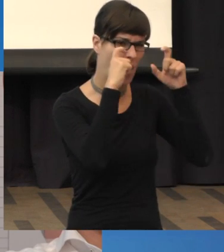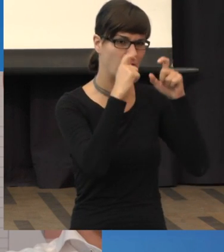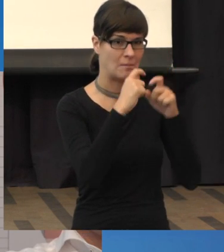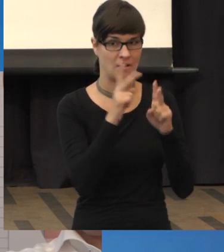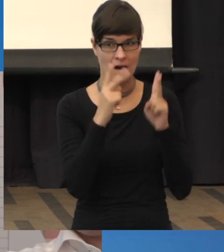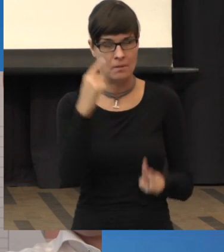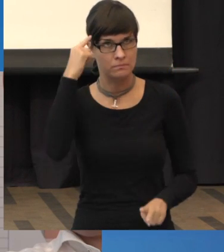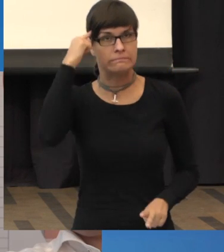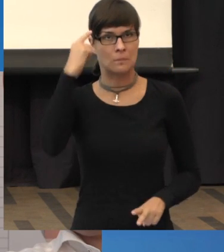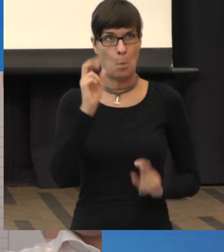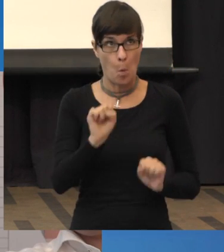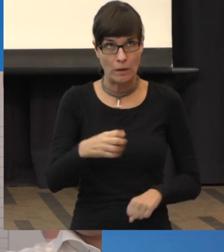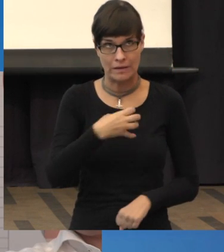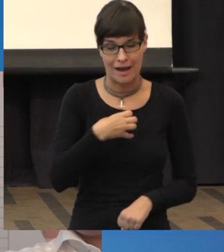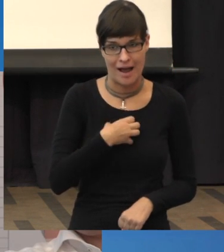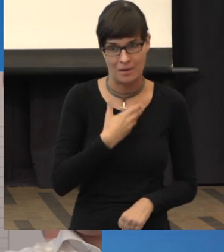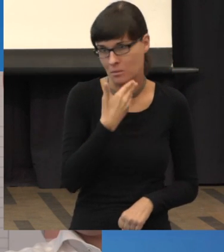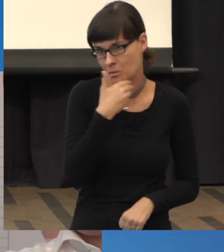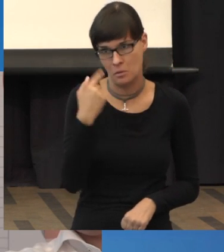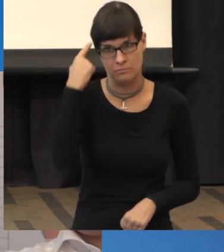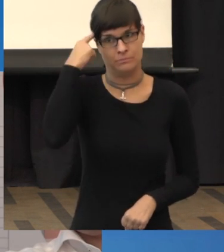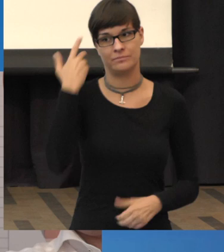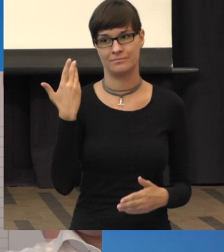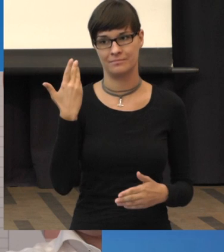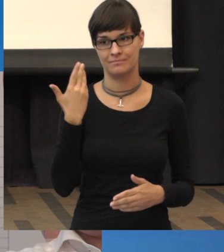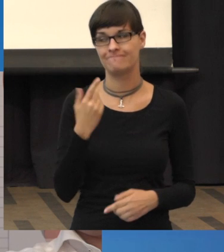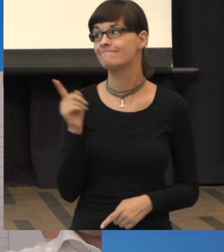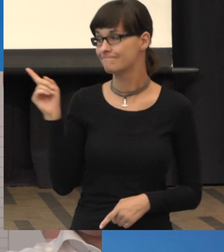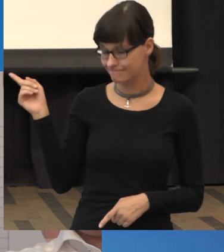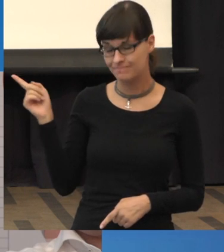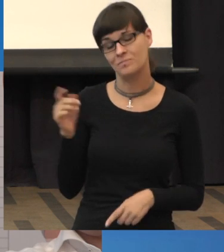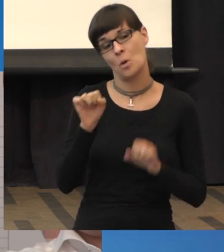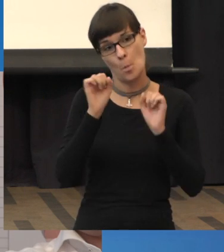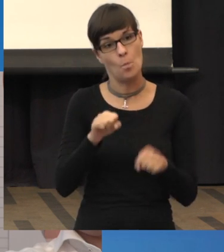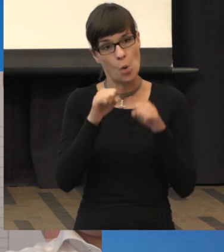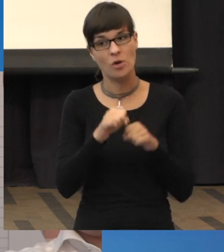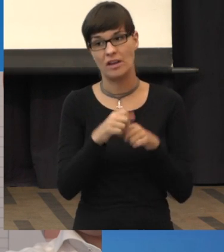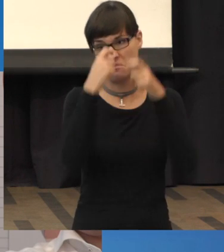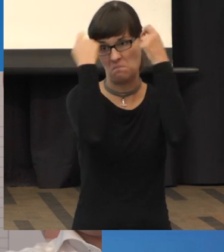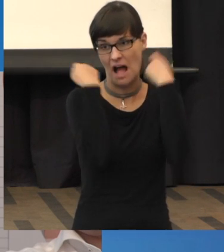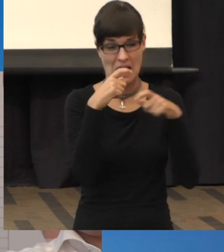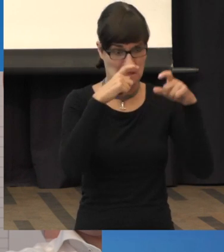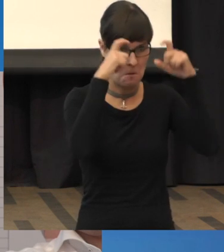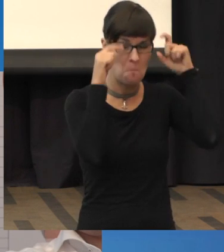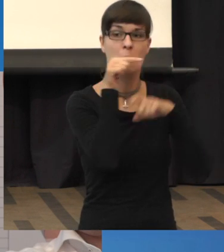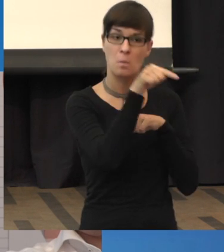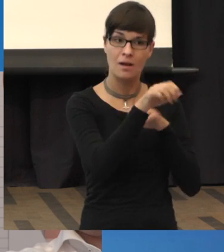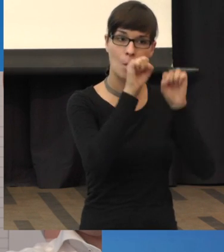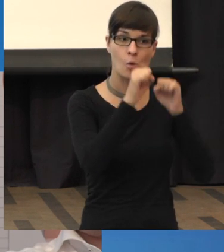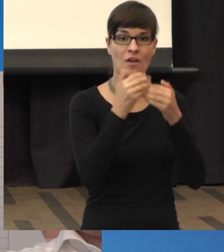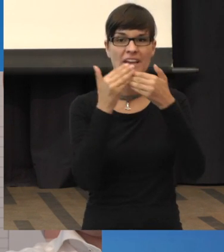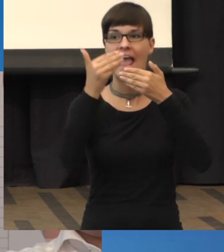Unter Umständen kann man diese fertigen Sehhilfen auch als Entfernungsausgleich benutzen,